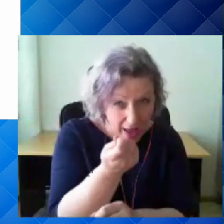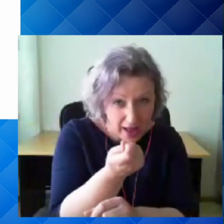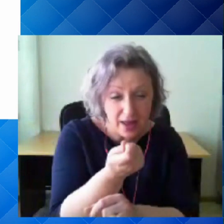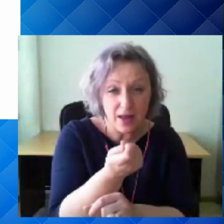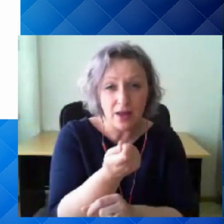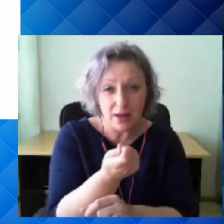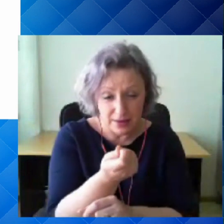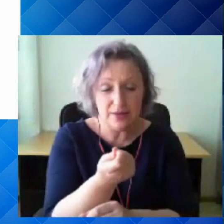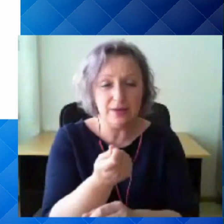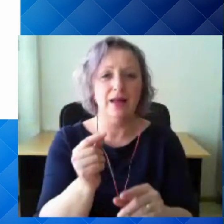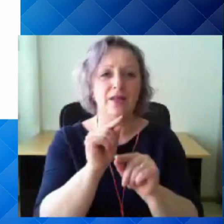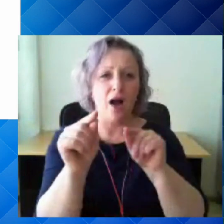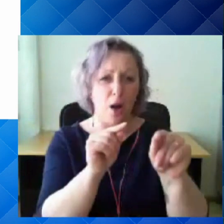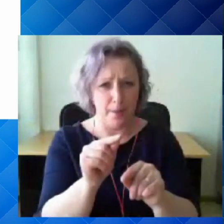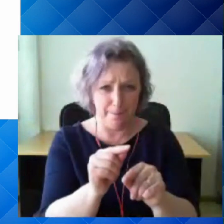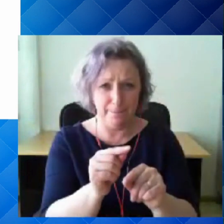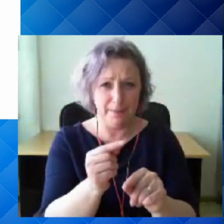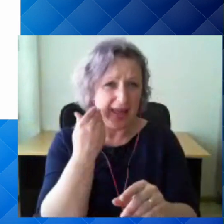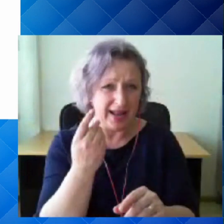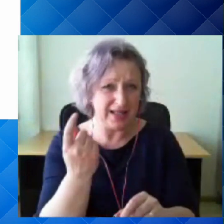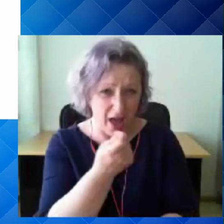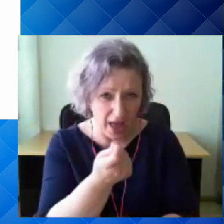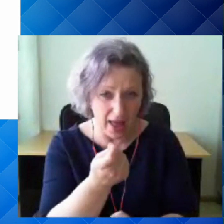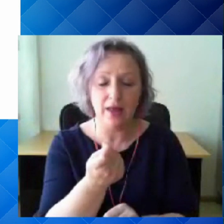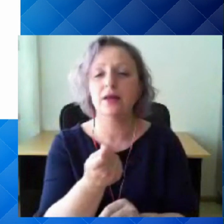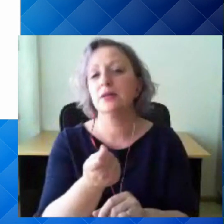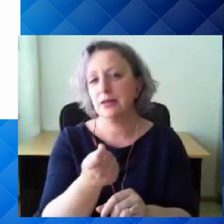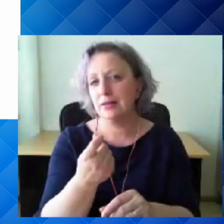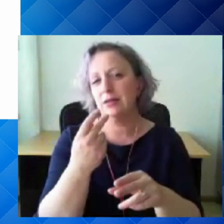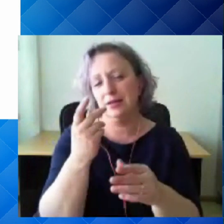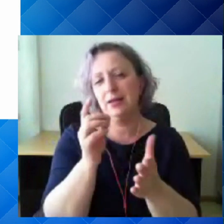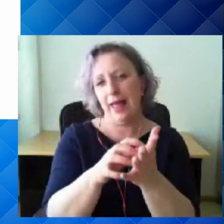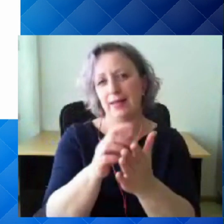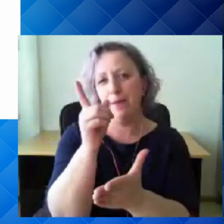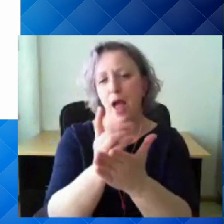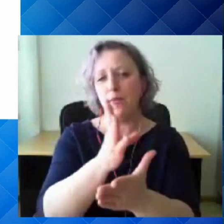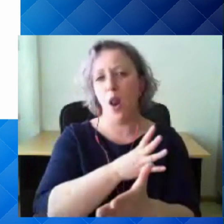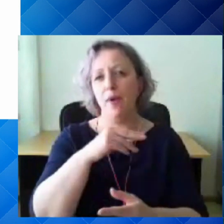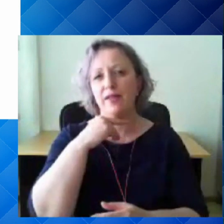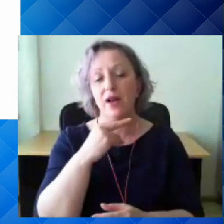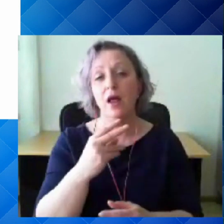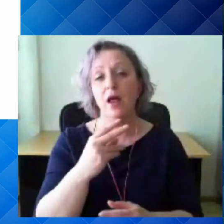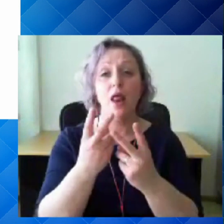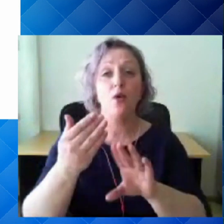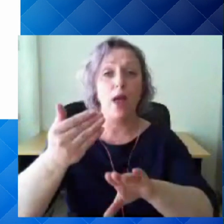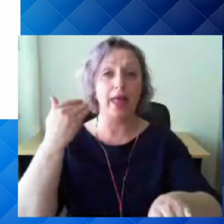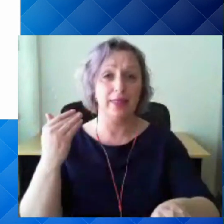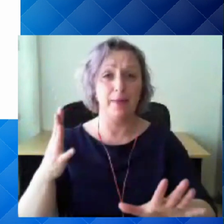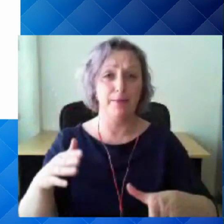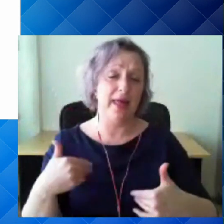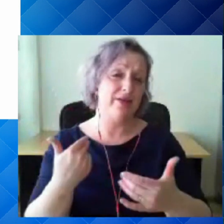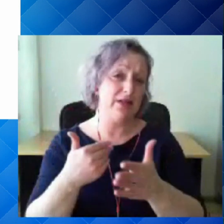omas organismis, see nii me peame olema väga ettevaatlikult. nii et nagu Marianne juba eelpool ütles,